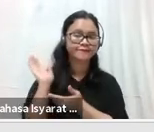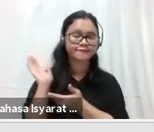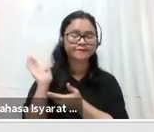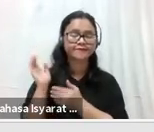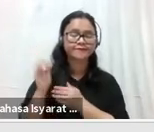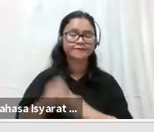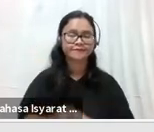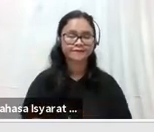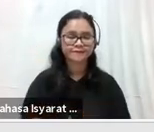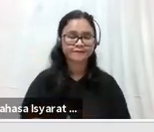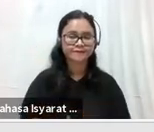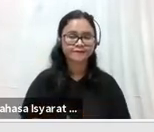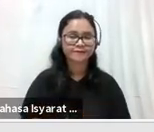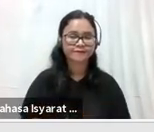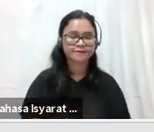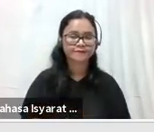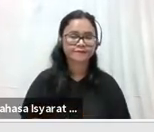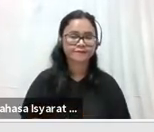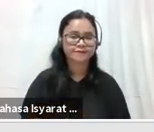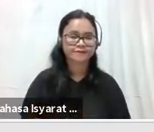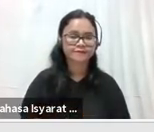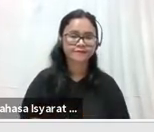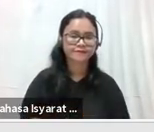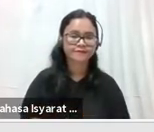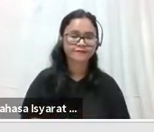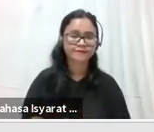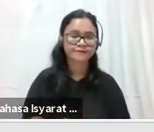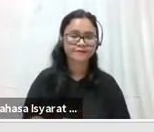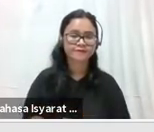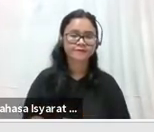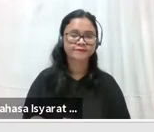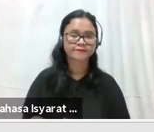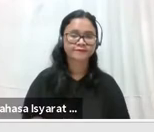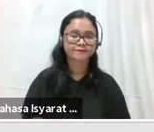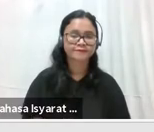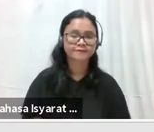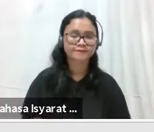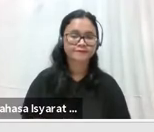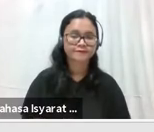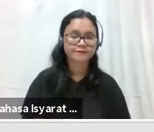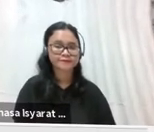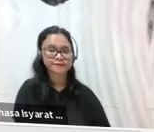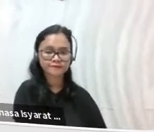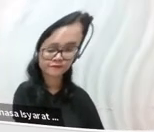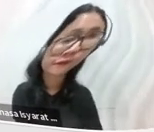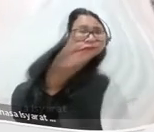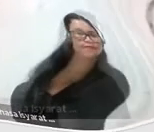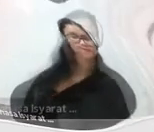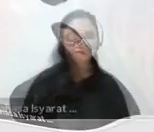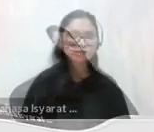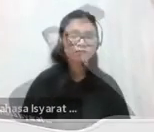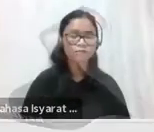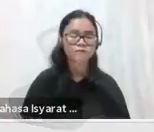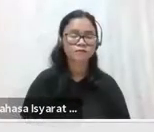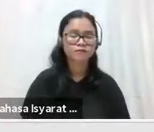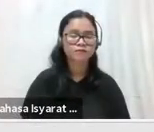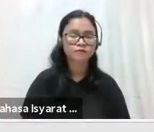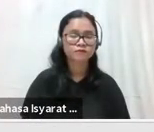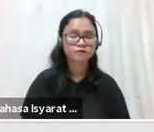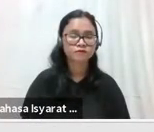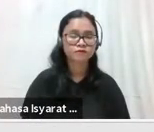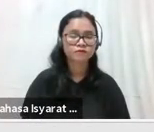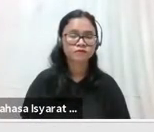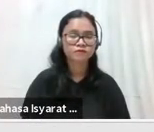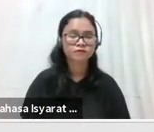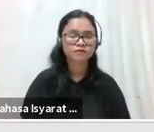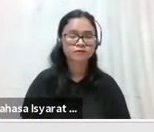HB bebestevia P dalam kurung